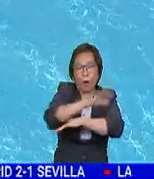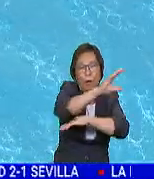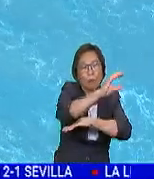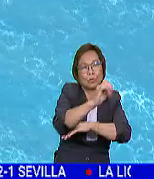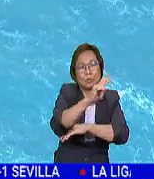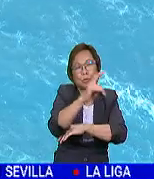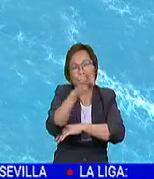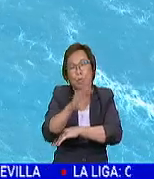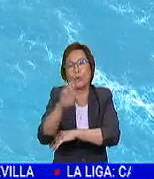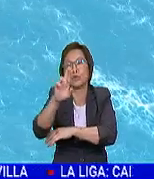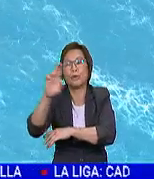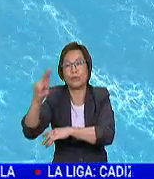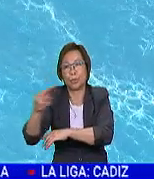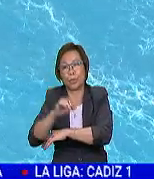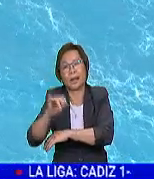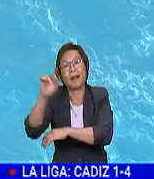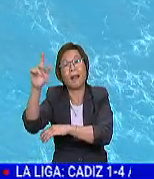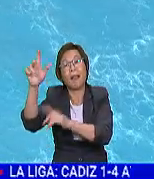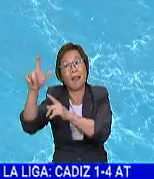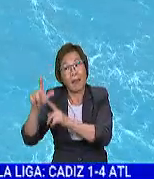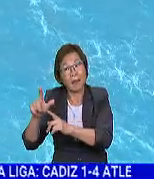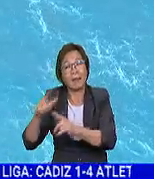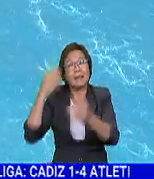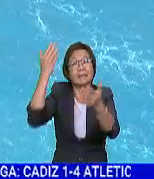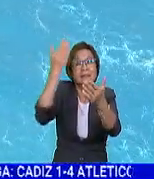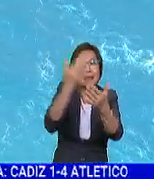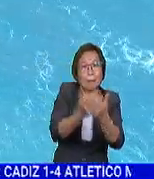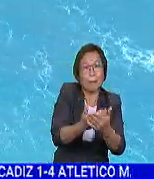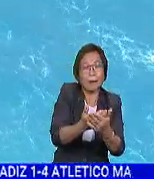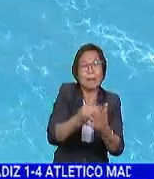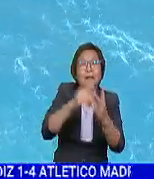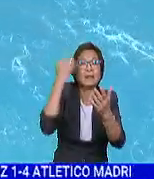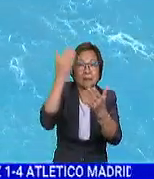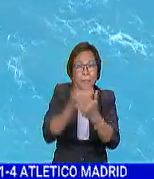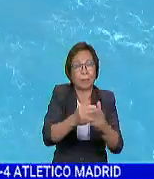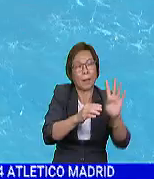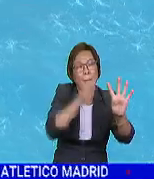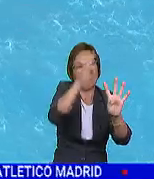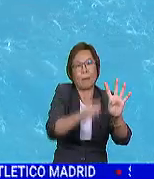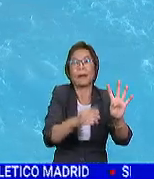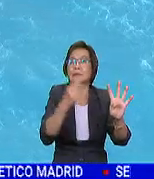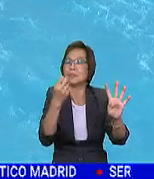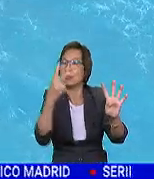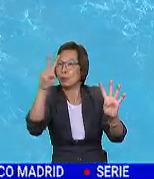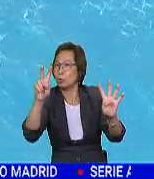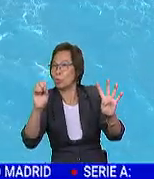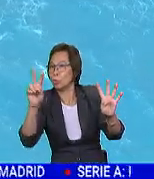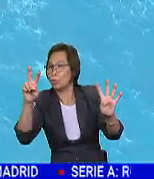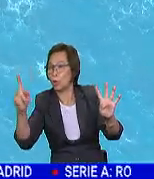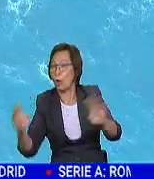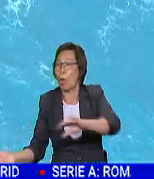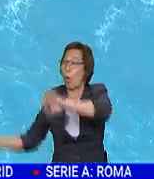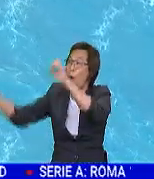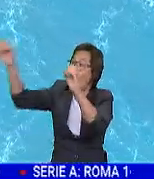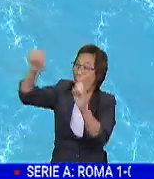rift north dan layang-layang dan amaran ini berkuat kuasa sehingga ke 4 Disember 2021. Dijangkakan ketinggian